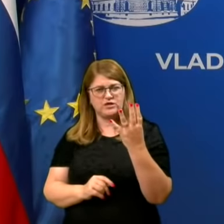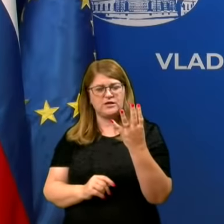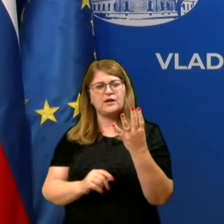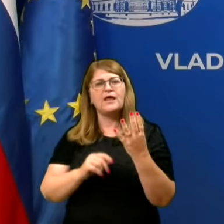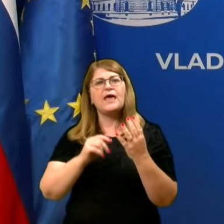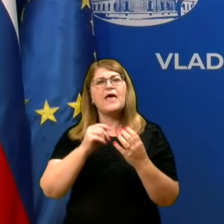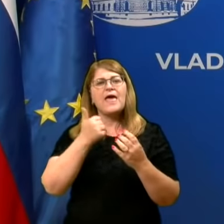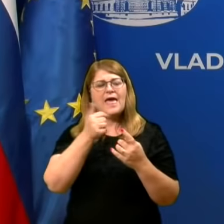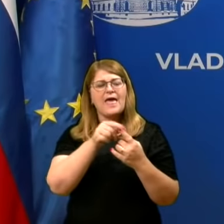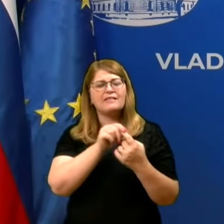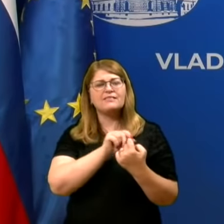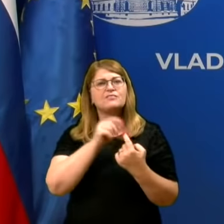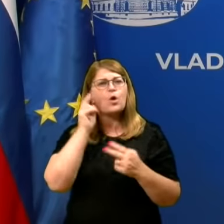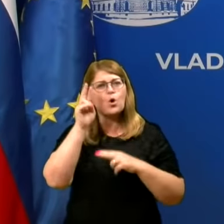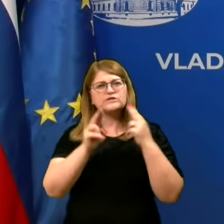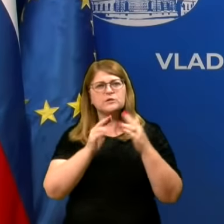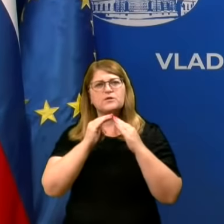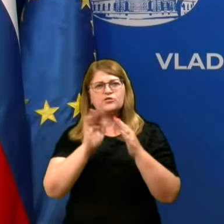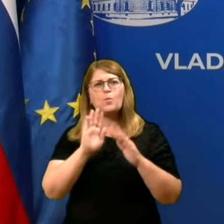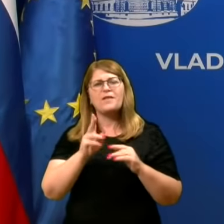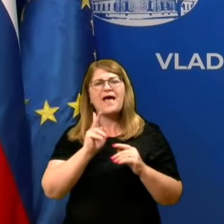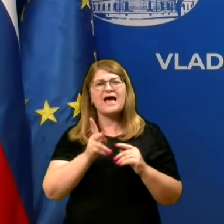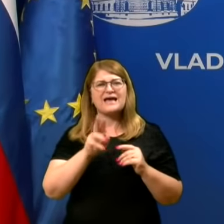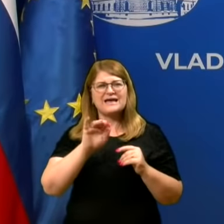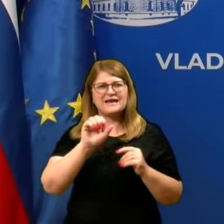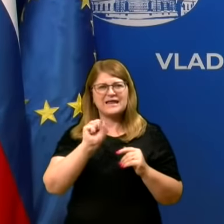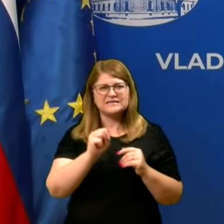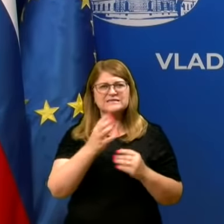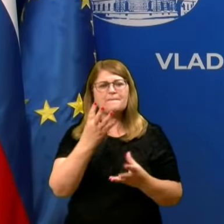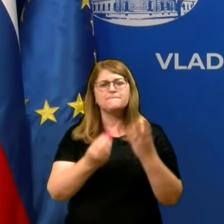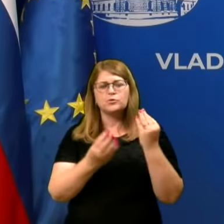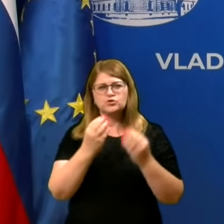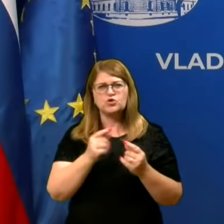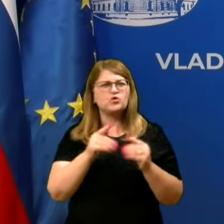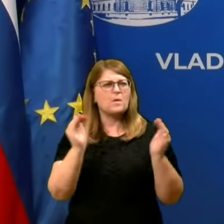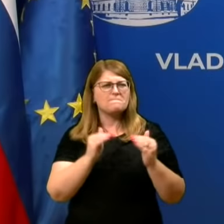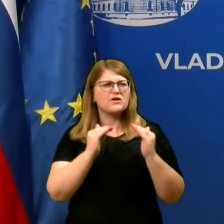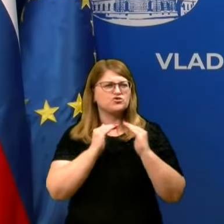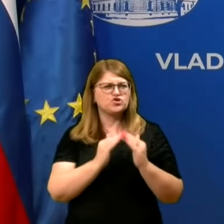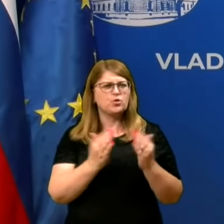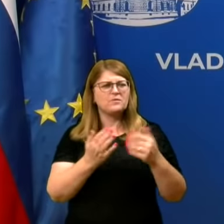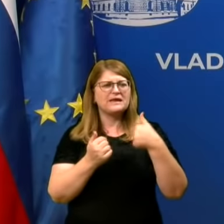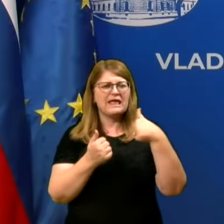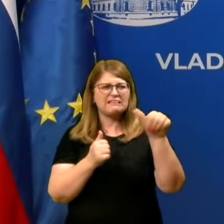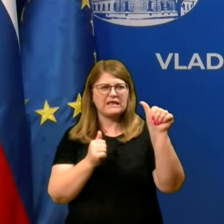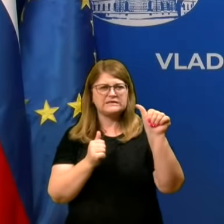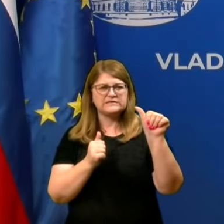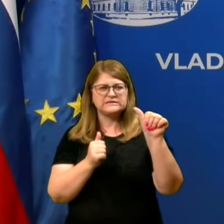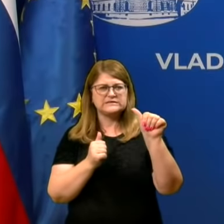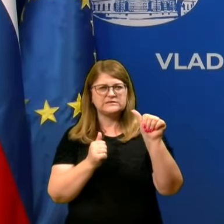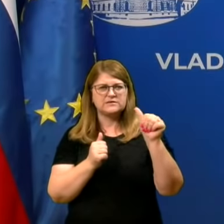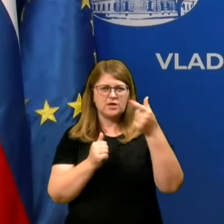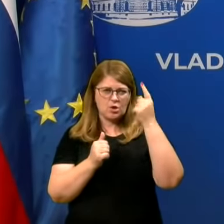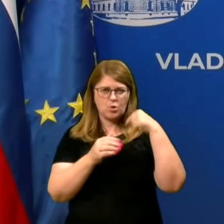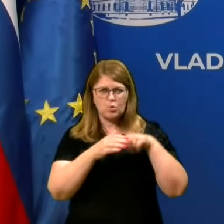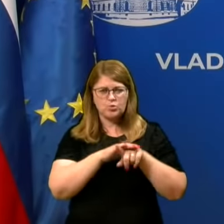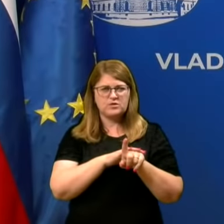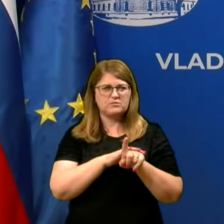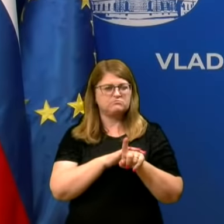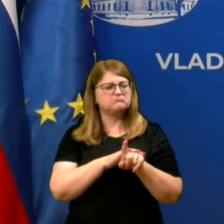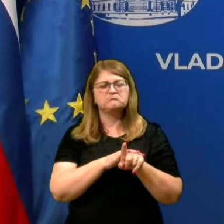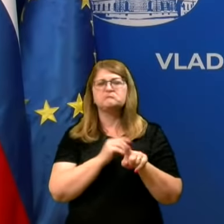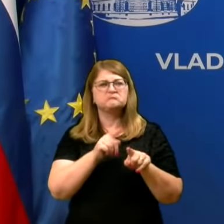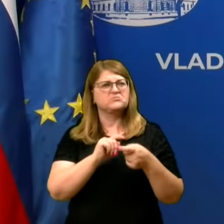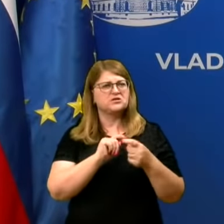oskrbovanec doma na Krasu, enota postojna, to je manjši dom, kjer je 11 oskrbovancev, tako da